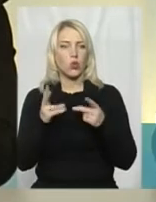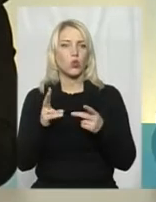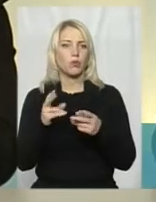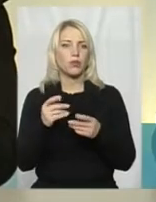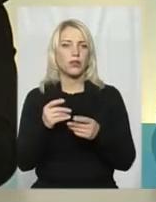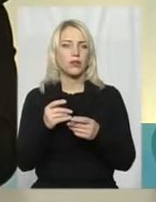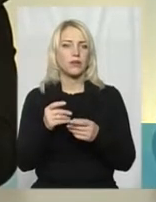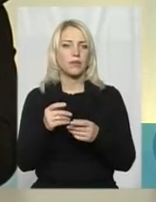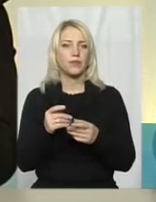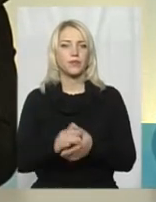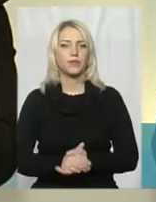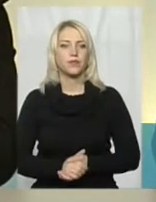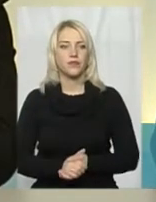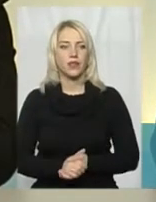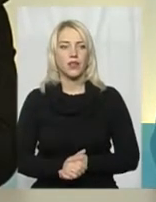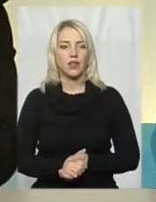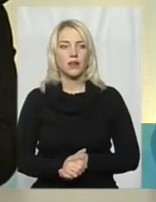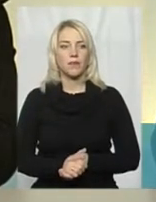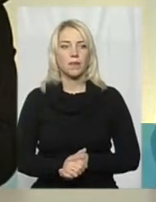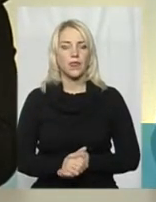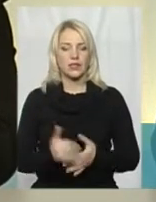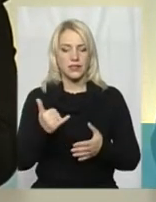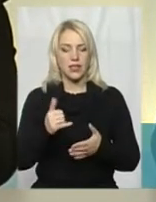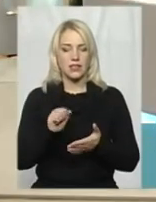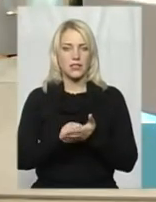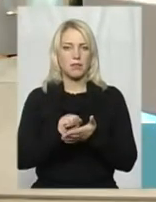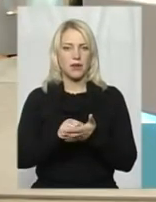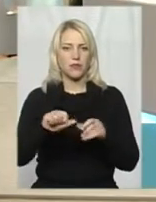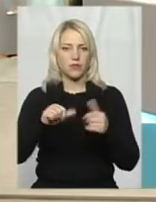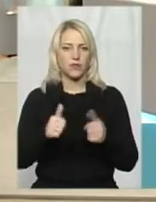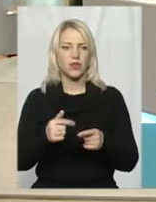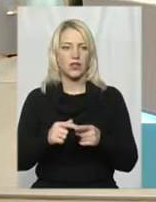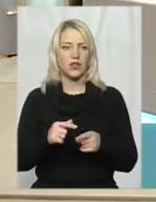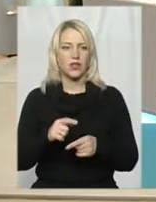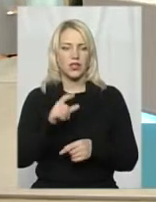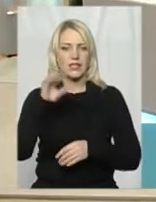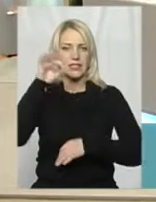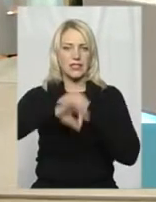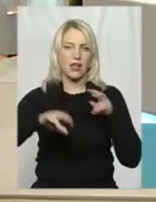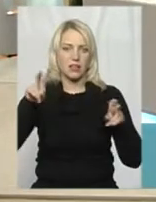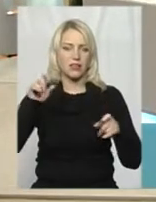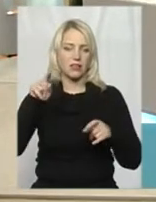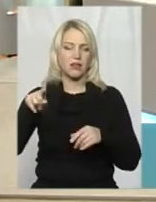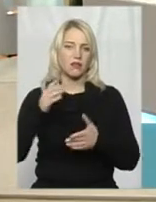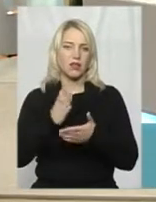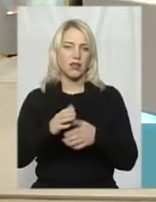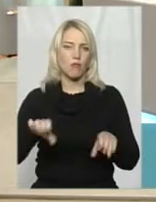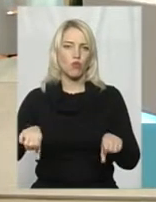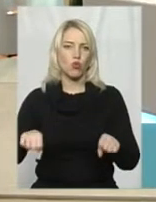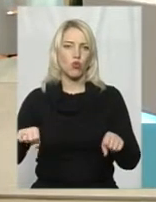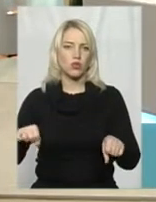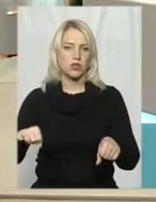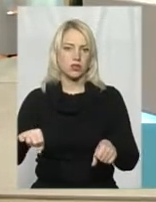відбувається перереєстрація, знову ж, Хмельницький клуб «Захід», там є, скажімо, мотоцикли.